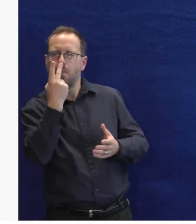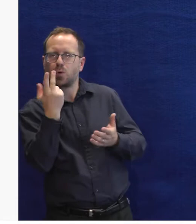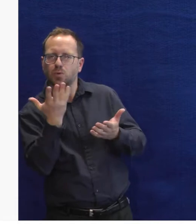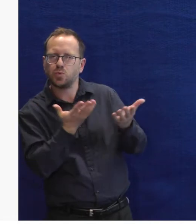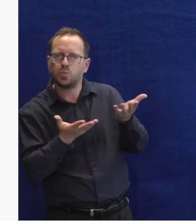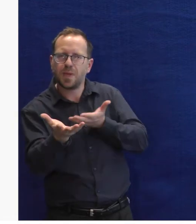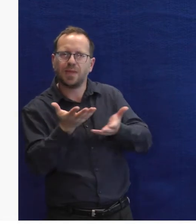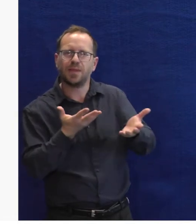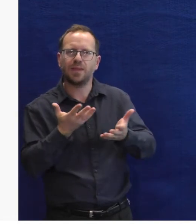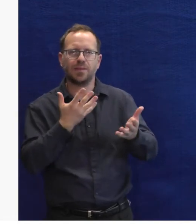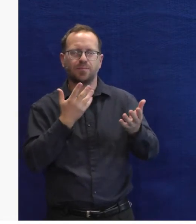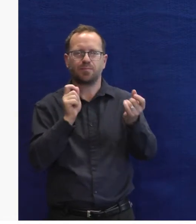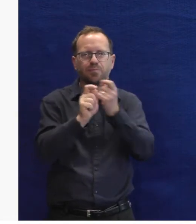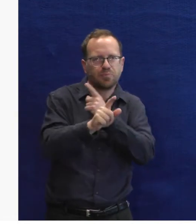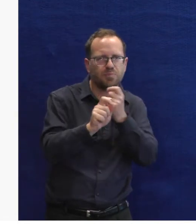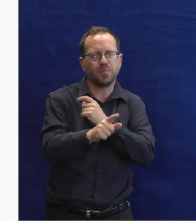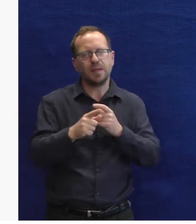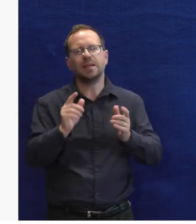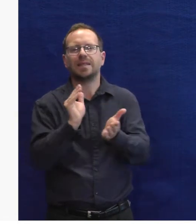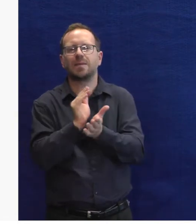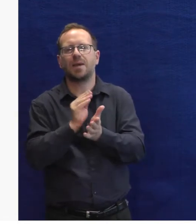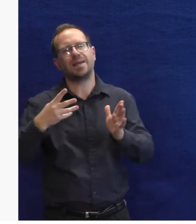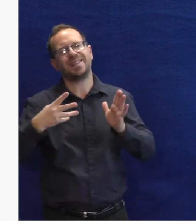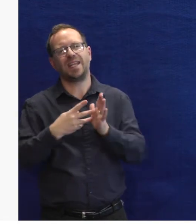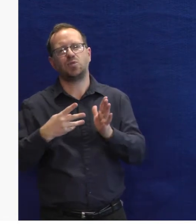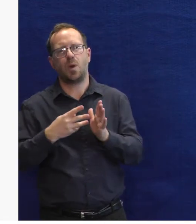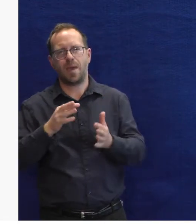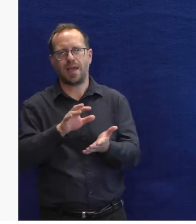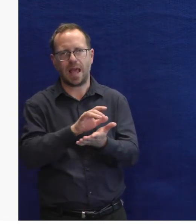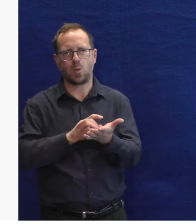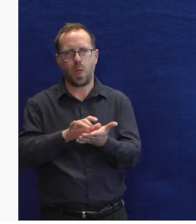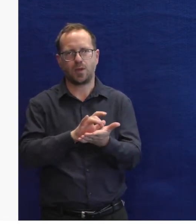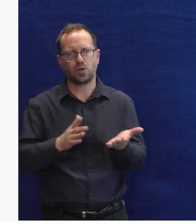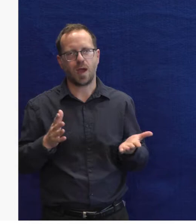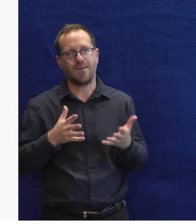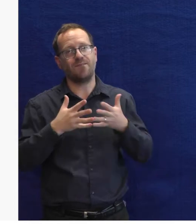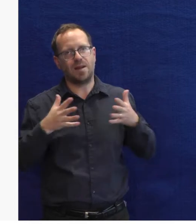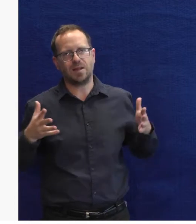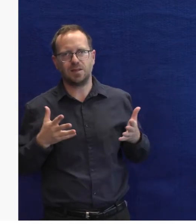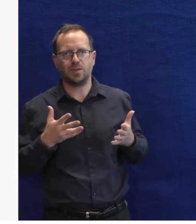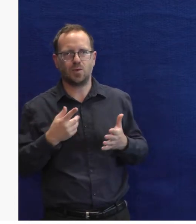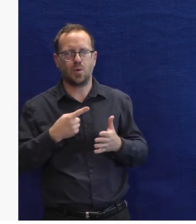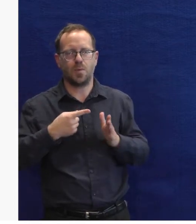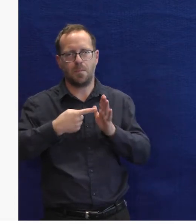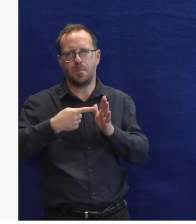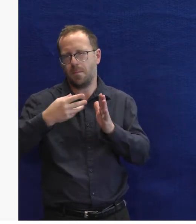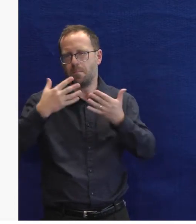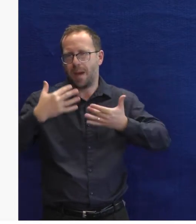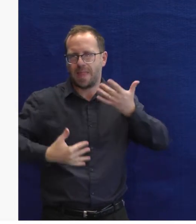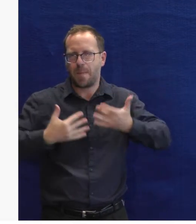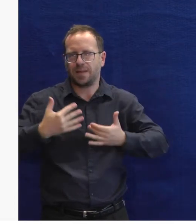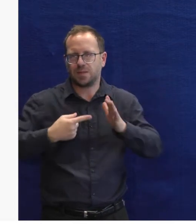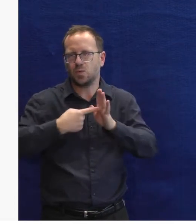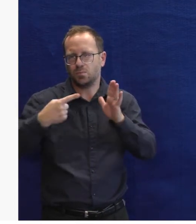procesování toho přirozeného jazyka, porozumění, extrakce. To jsou všechno věci, které zatím testujeme na té kalkulečce. Jsou to velké úlohy,